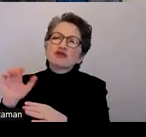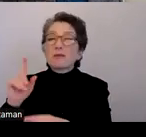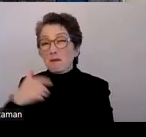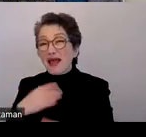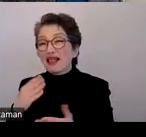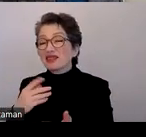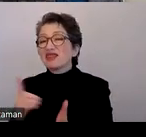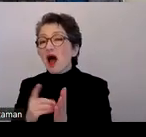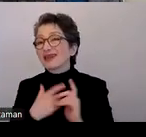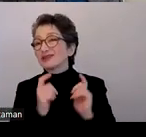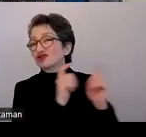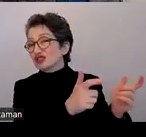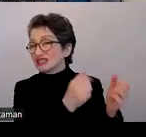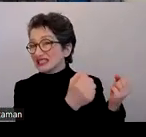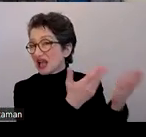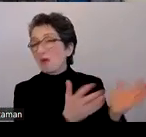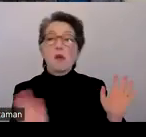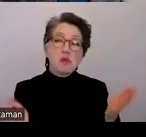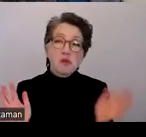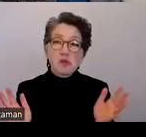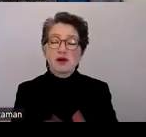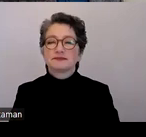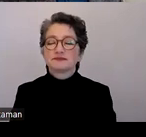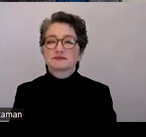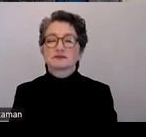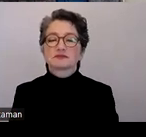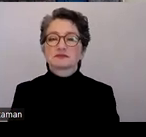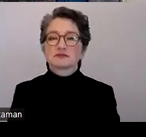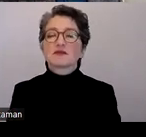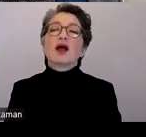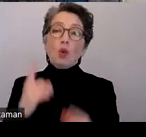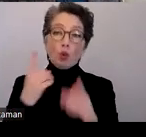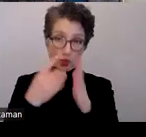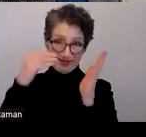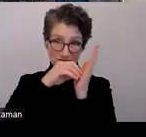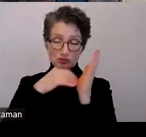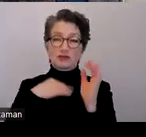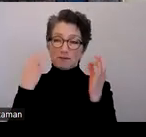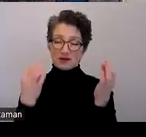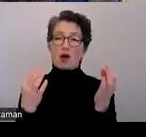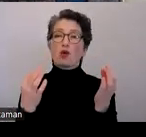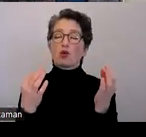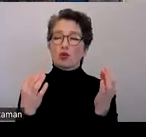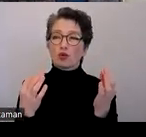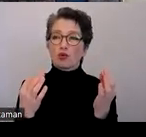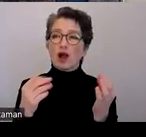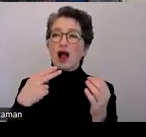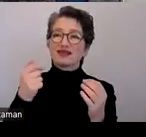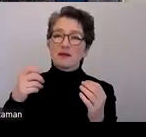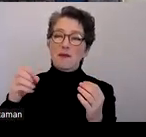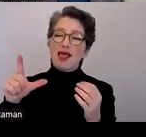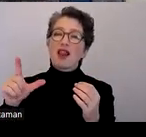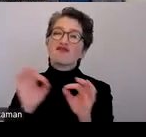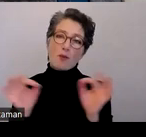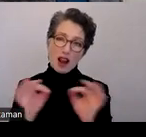sicher wähne. Und was auch sehr gut geht in HTML sind Formeln, also